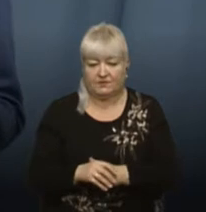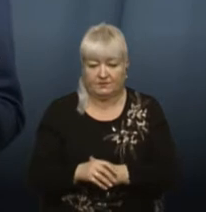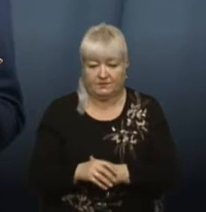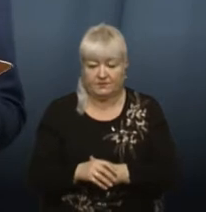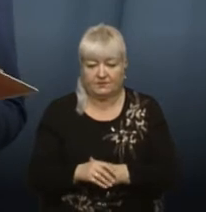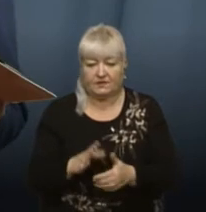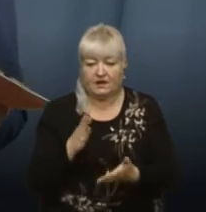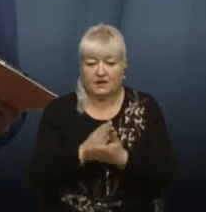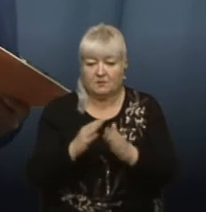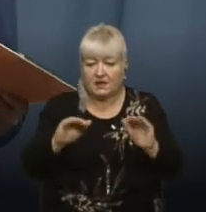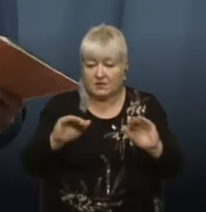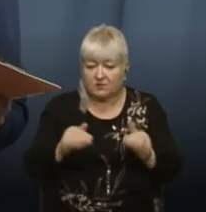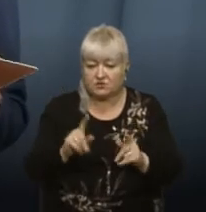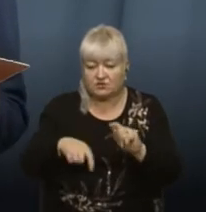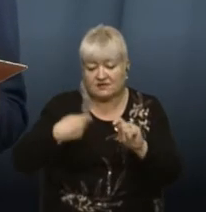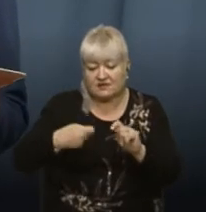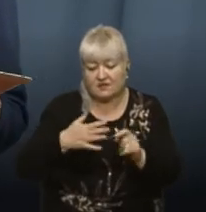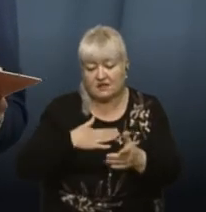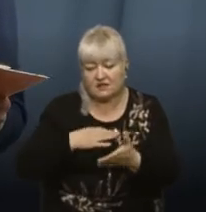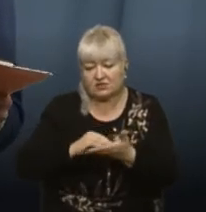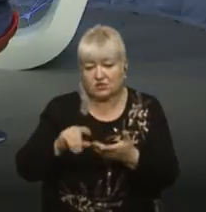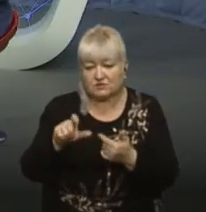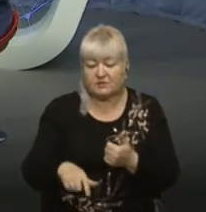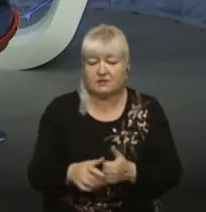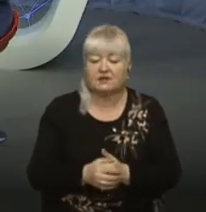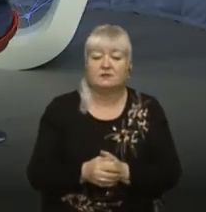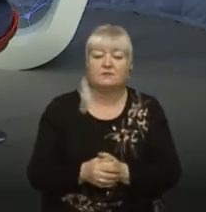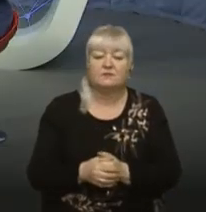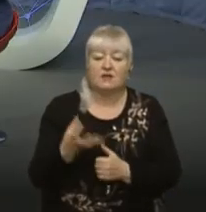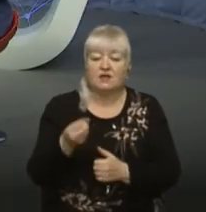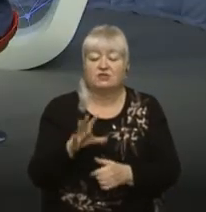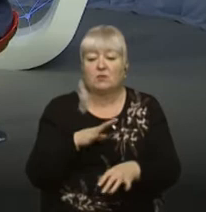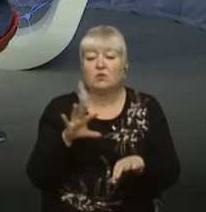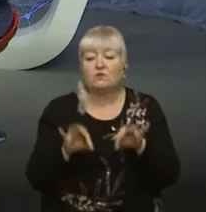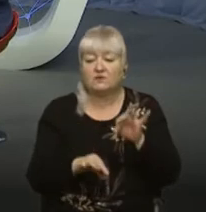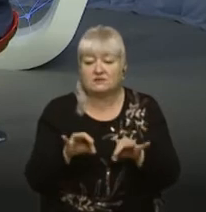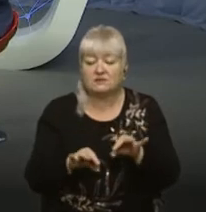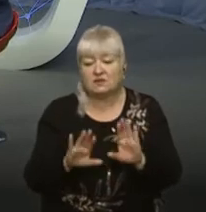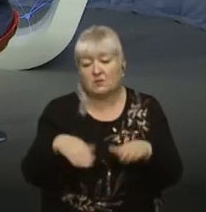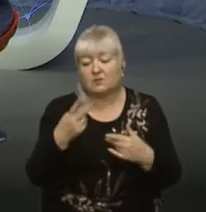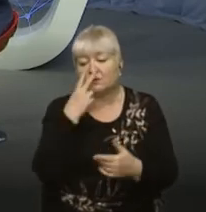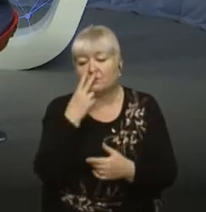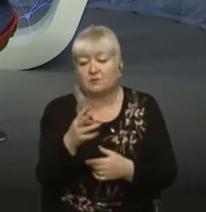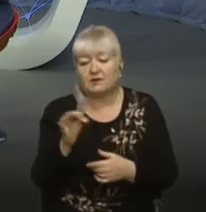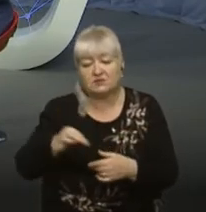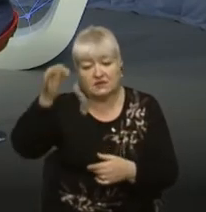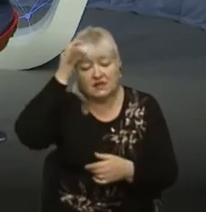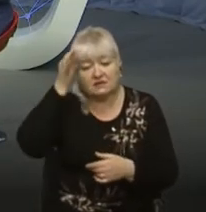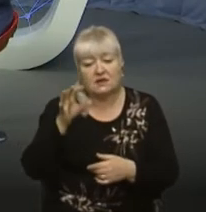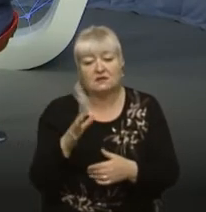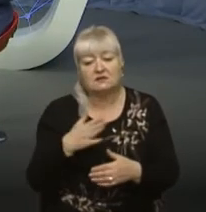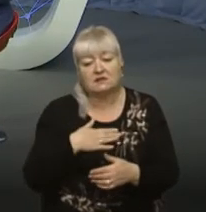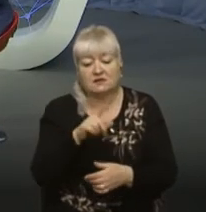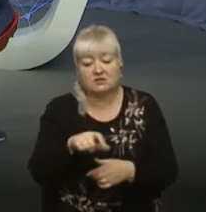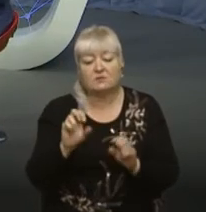ми маємо сюжет, який знімала наша журналістка Олена Данило, і це було ще восени. Припоную переглянути і нагадати нашим